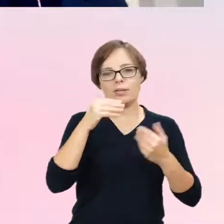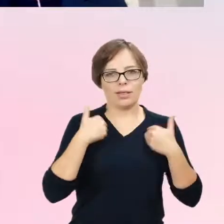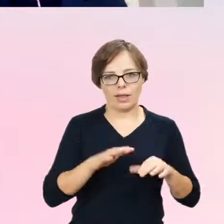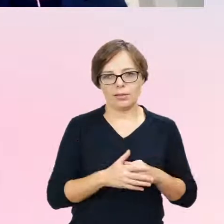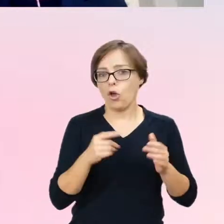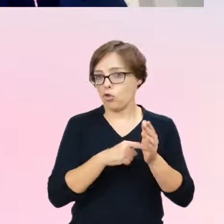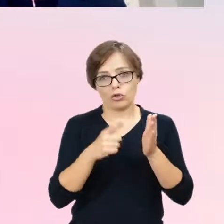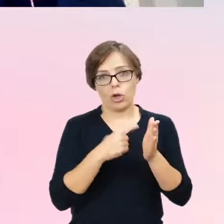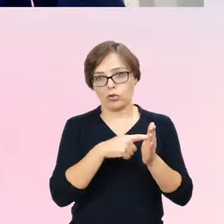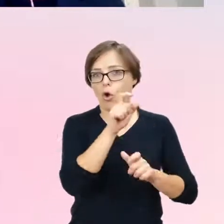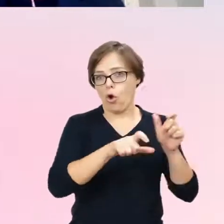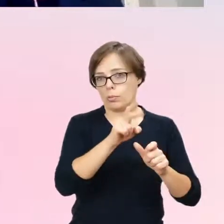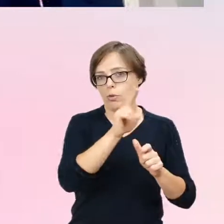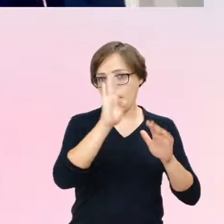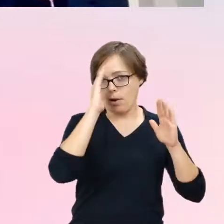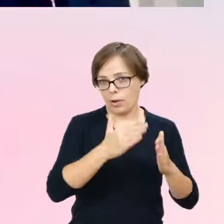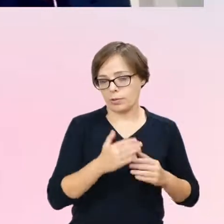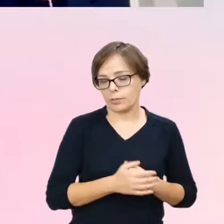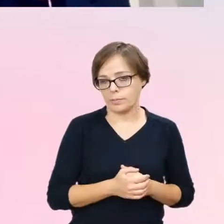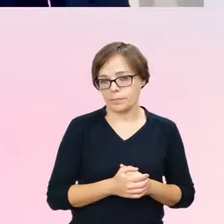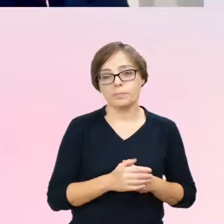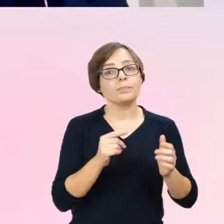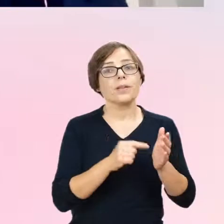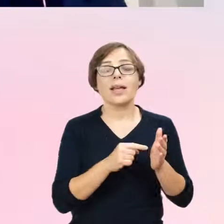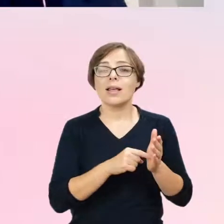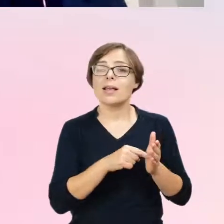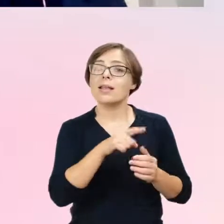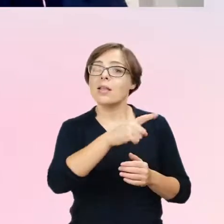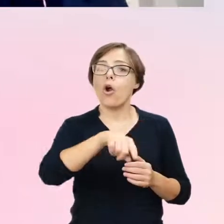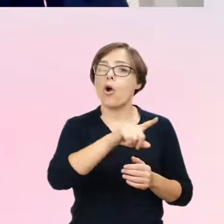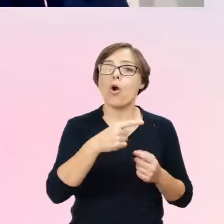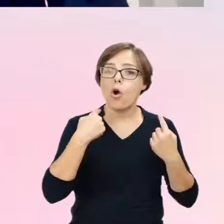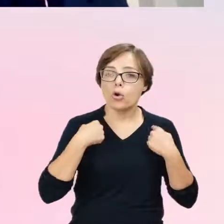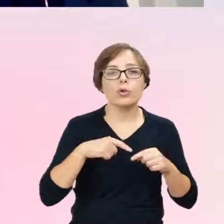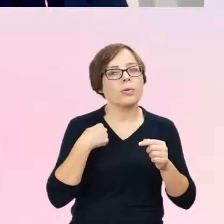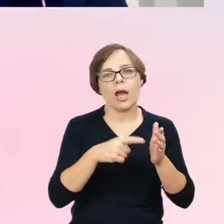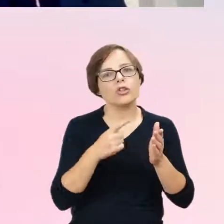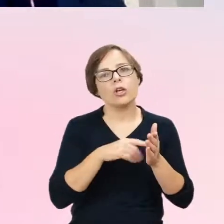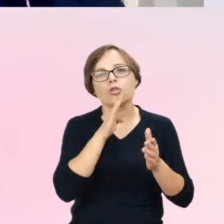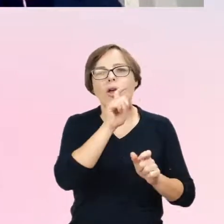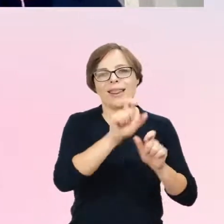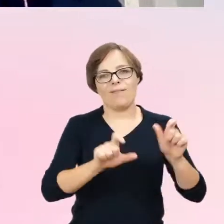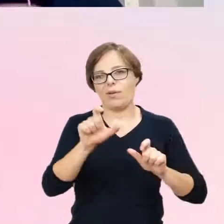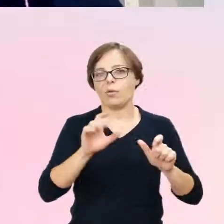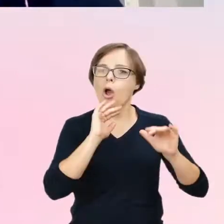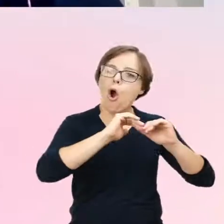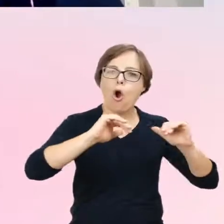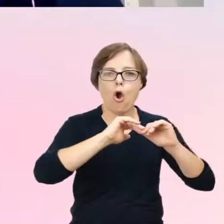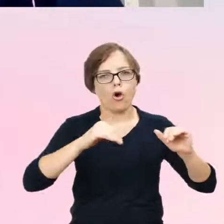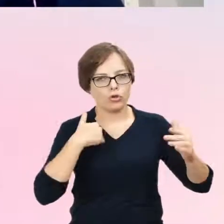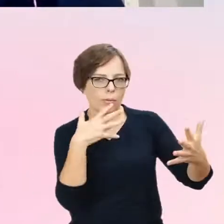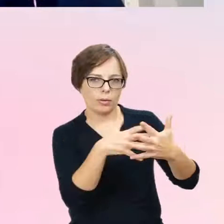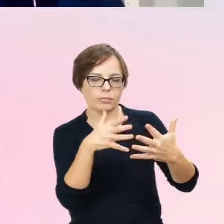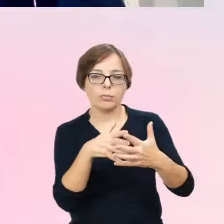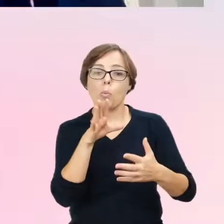ja te osoby zazwyczaj bardzo indywidualnie diagnozuje, bo często po prostu są to jakby przepisy tych